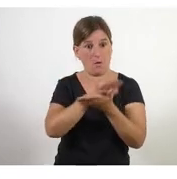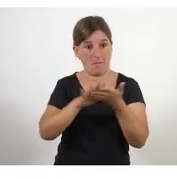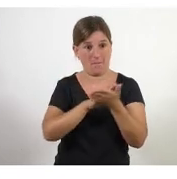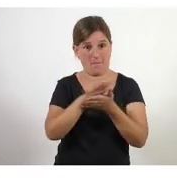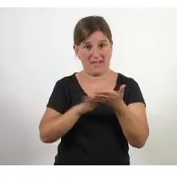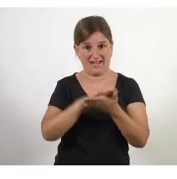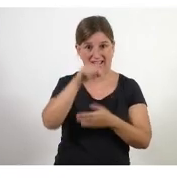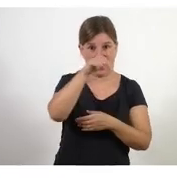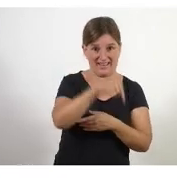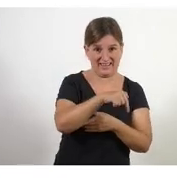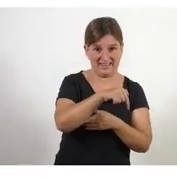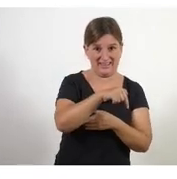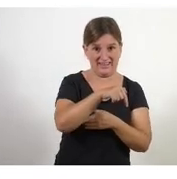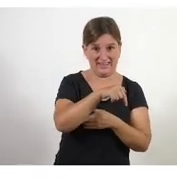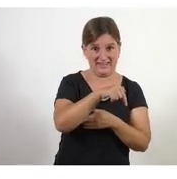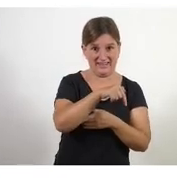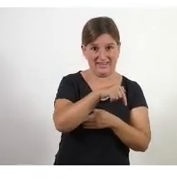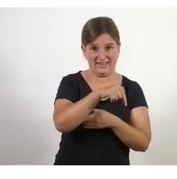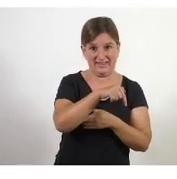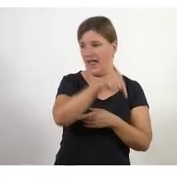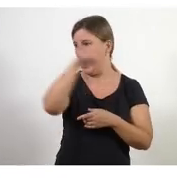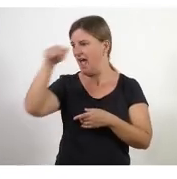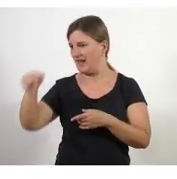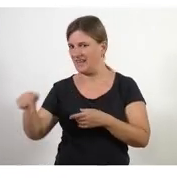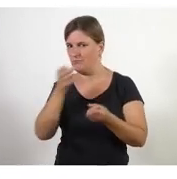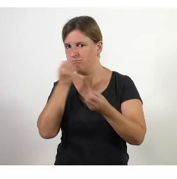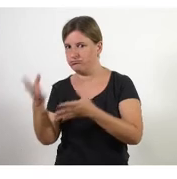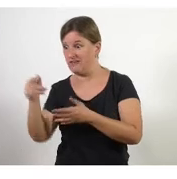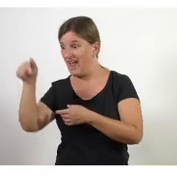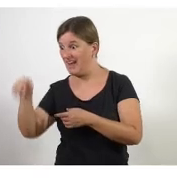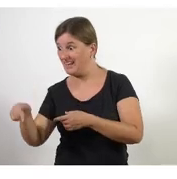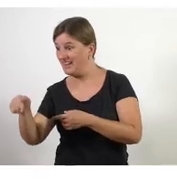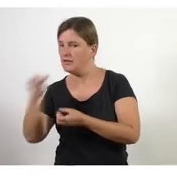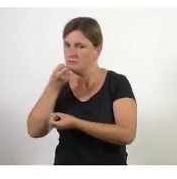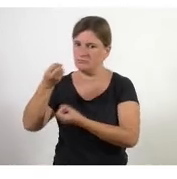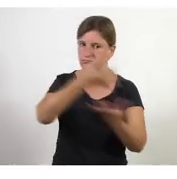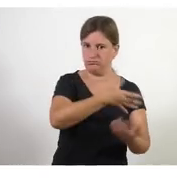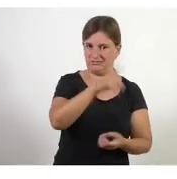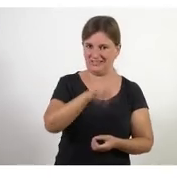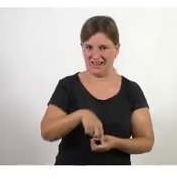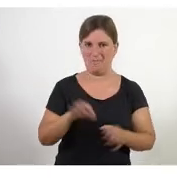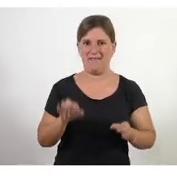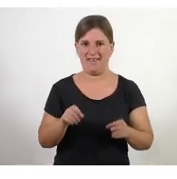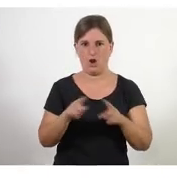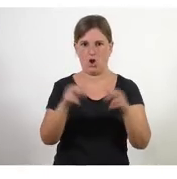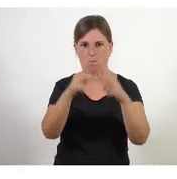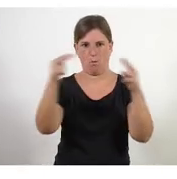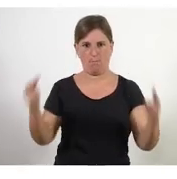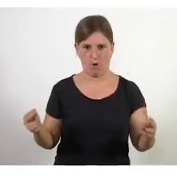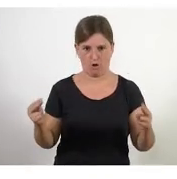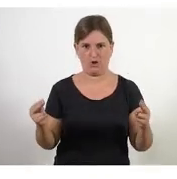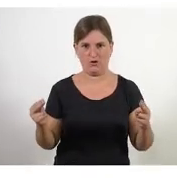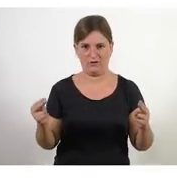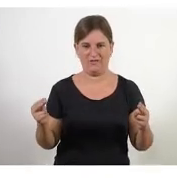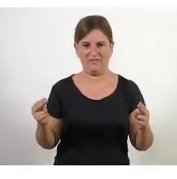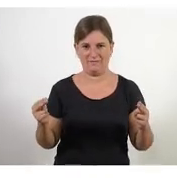aquí està i que tot el que es parla aquí aquí està per què? doncs perquè